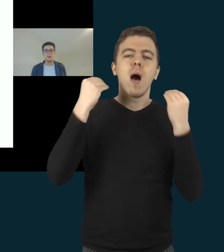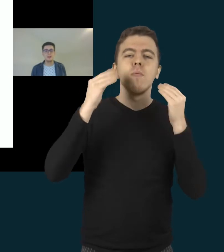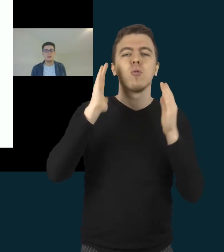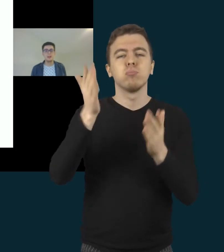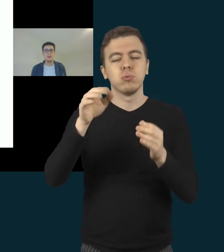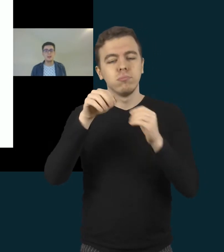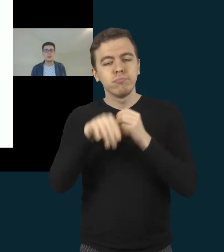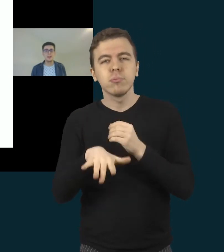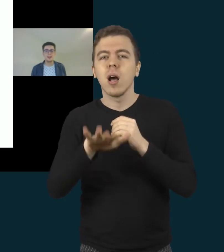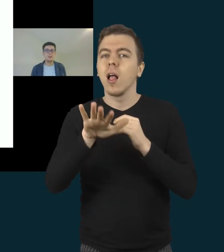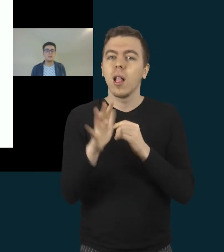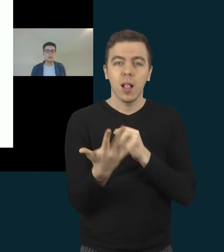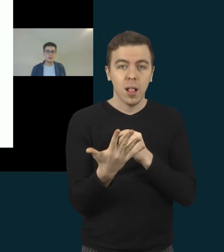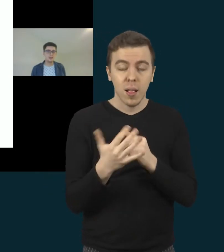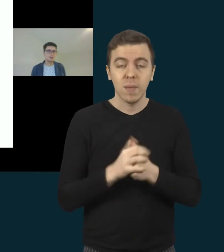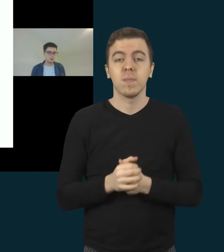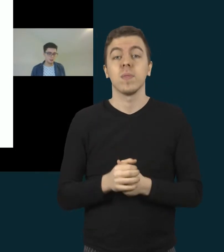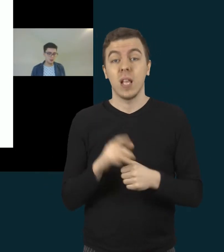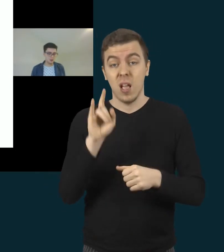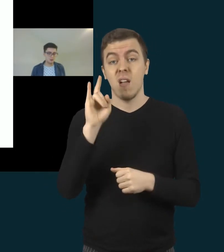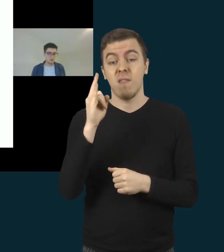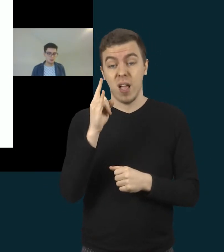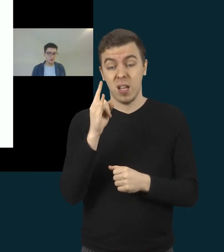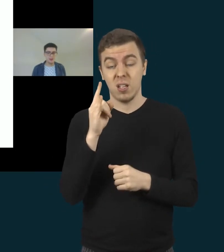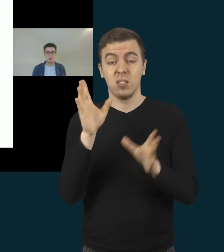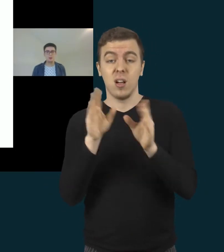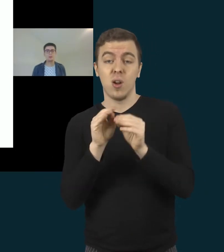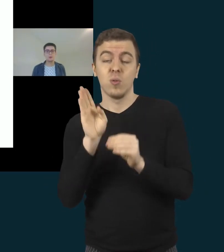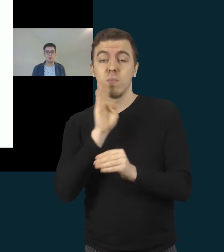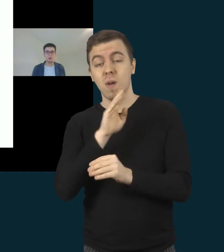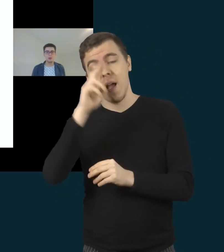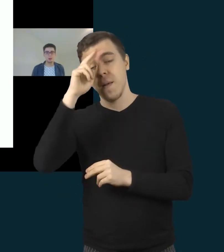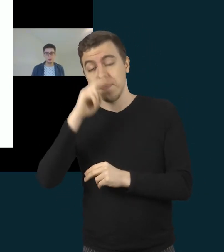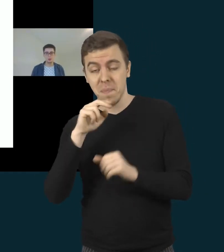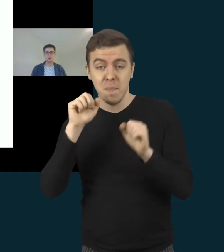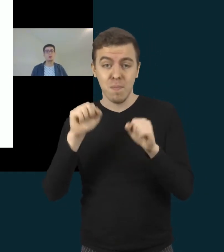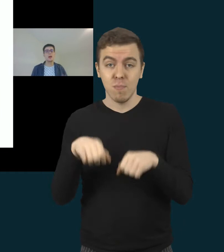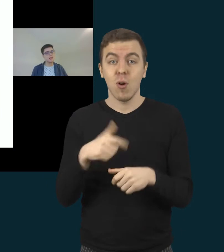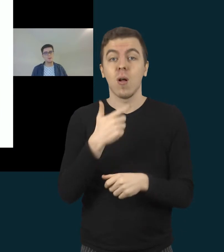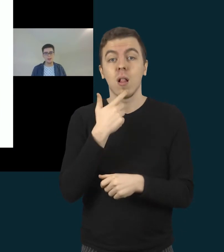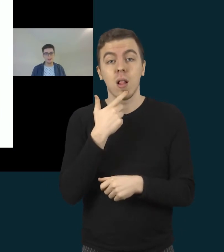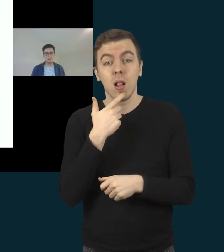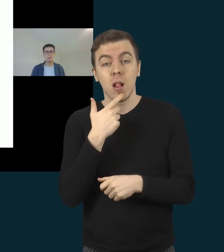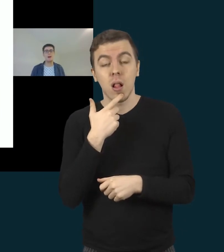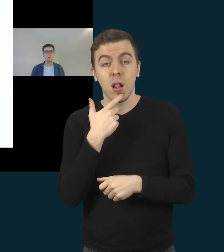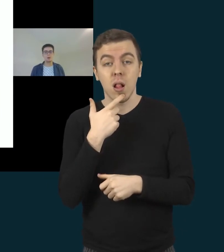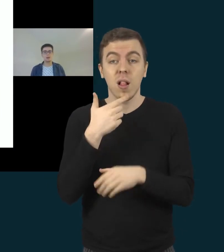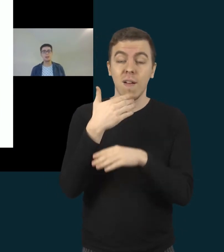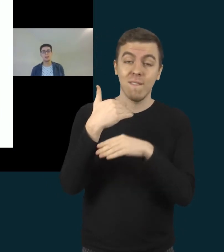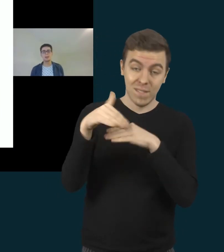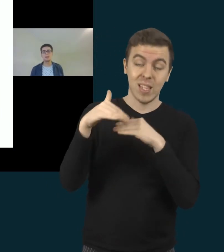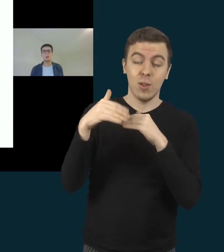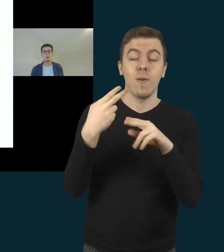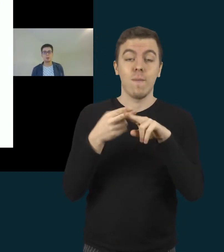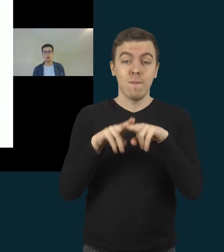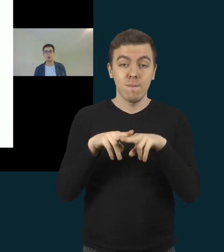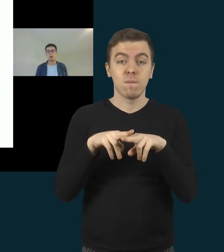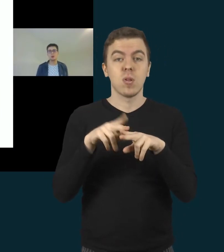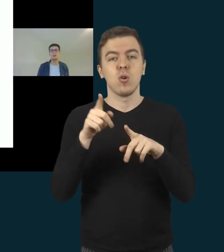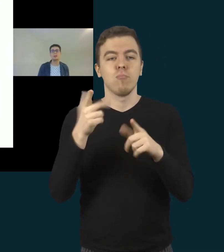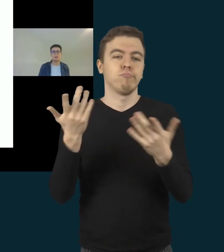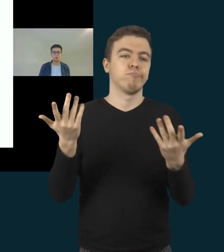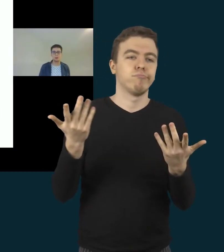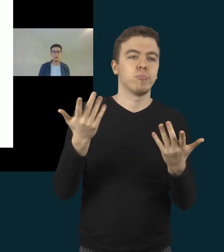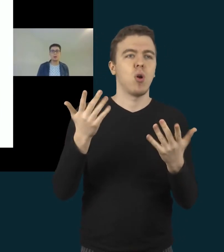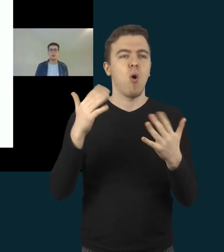Ir ten vaikas kartu su savo šeima galėjo susipažinti iš anksto, ką jie veiks per pamoką, kad nebūtų kažkokio